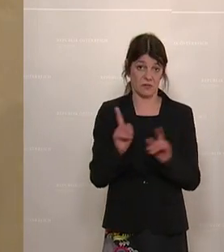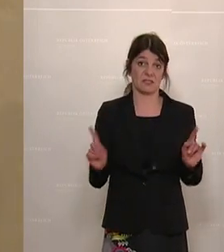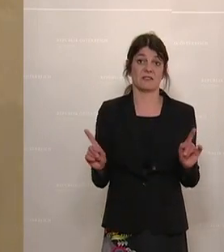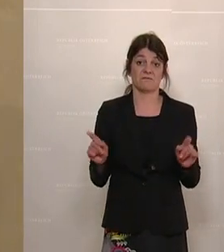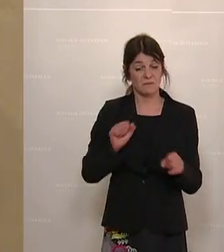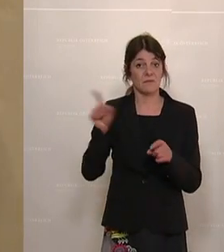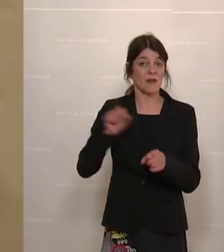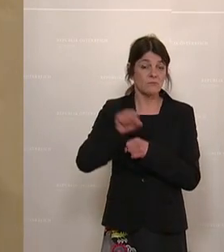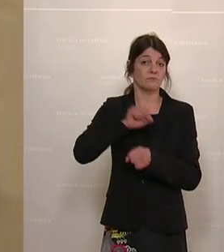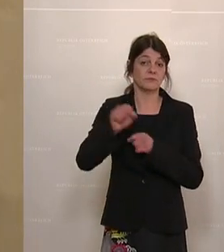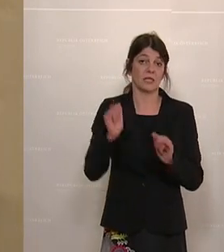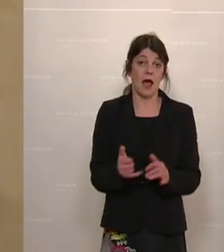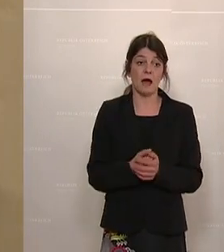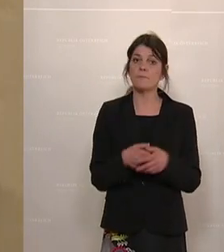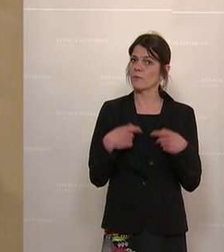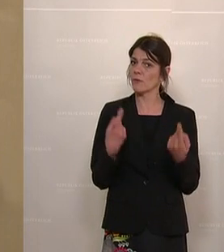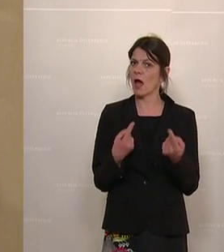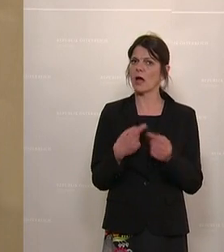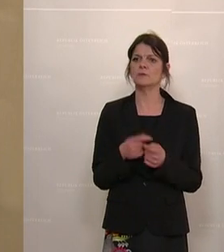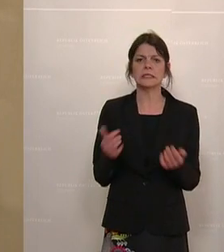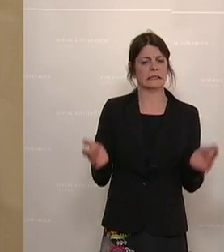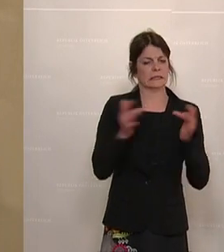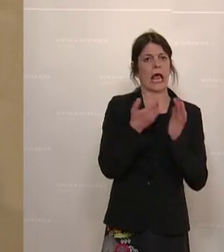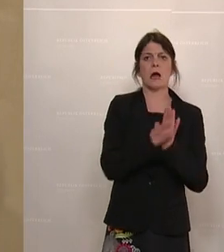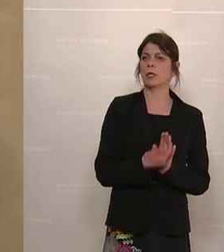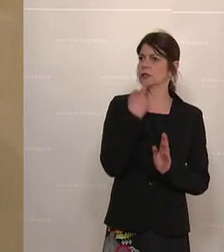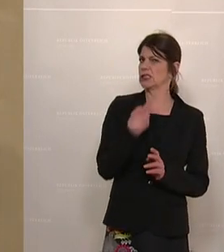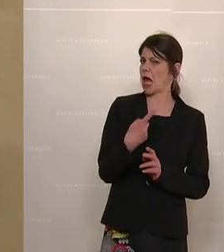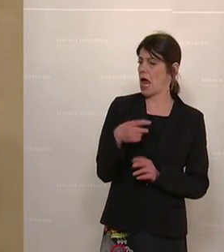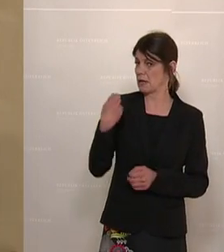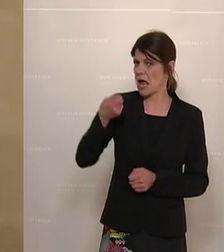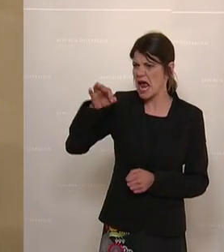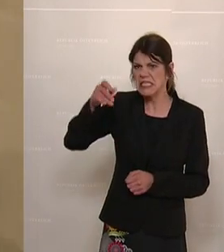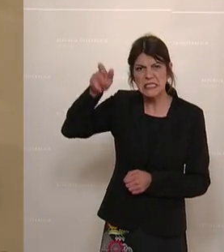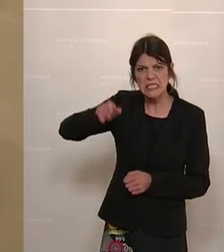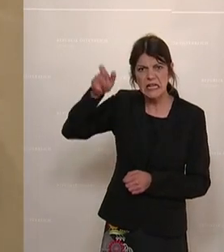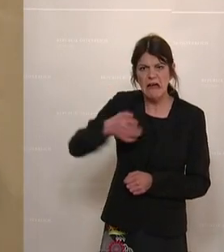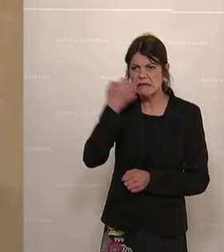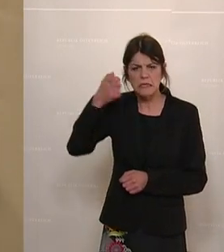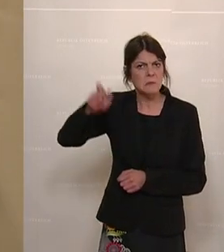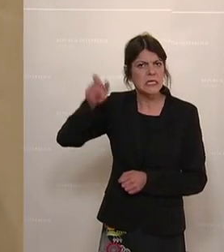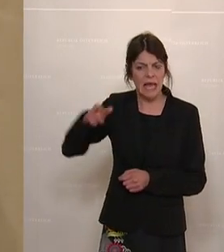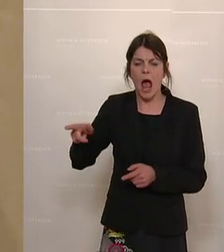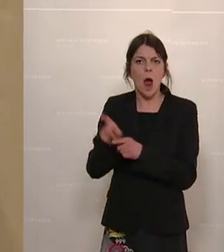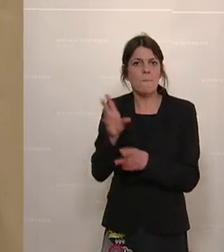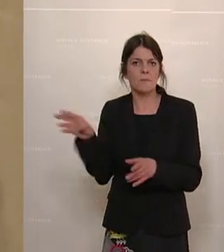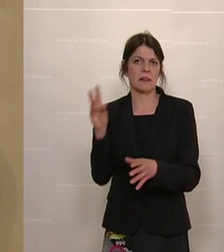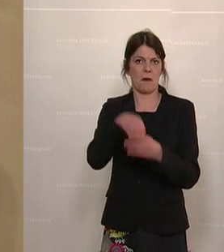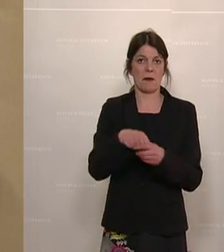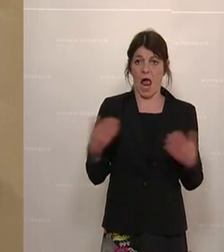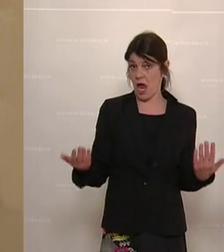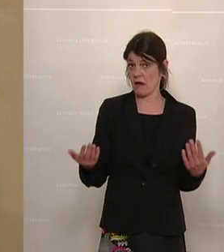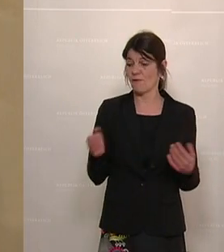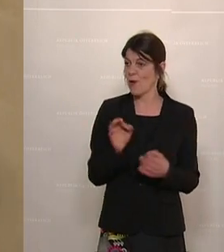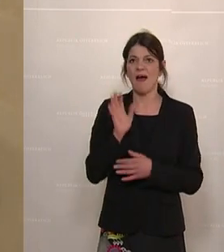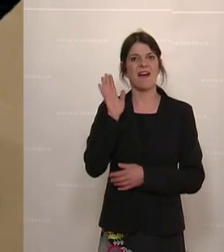Und dass hier dazu als großes Gegenargument immer verwendet wird, dass hier einzelne Extremisten mitmarschieren und das